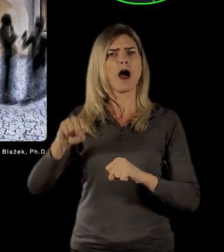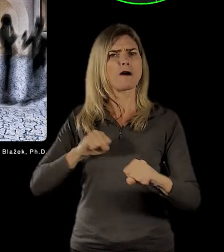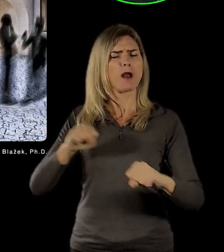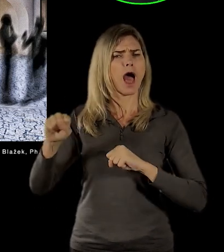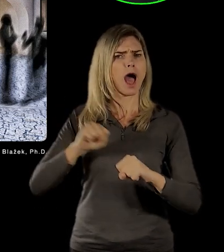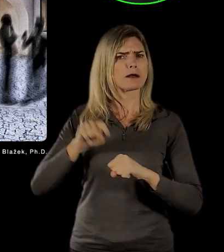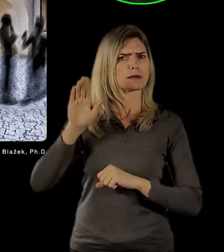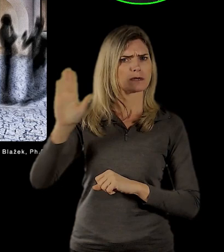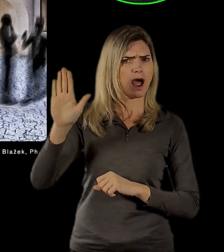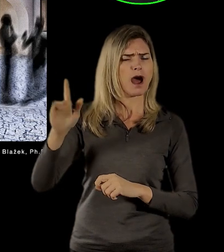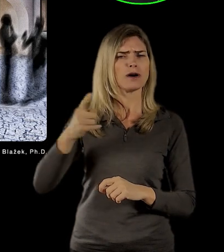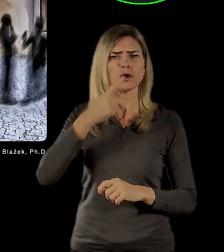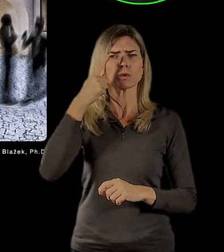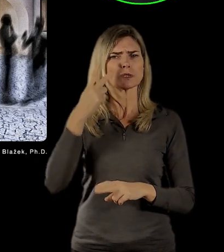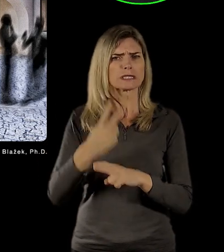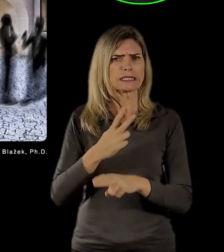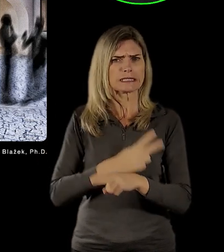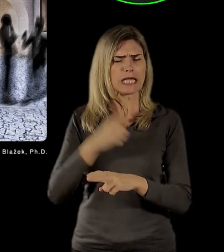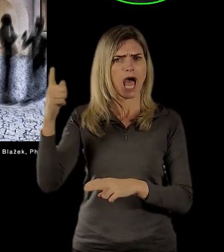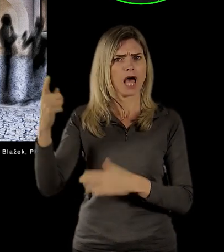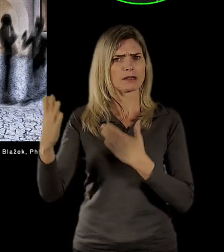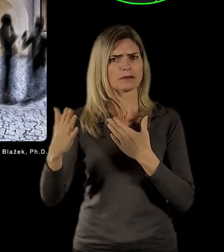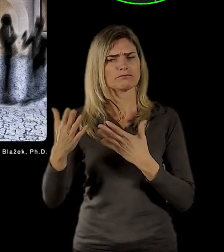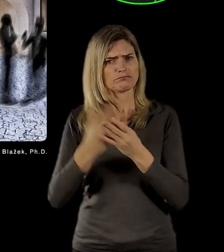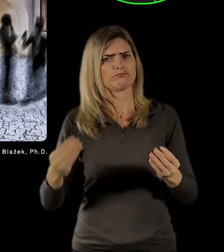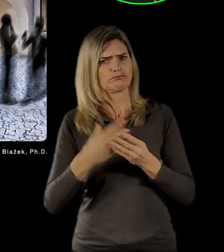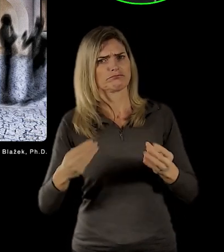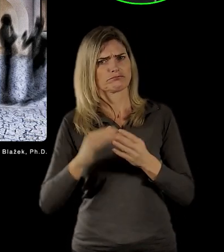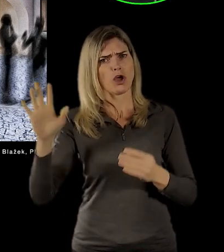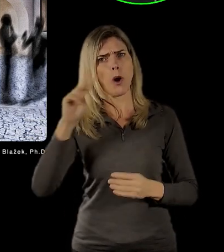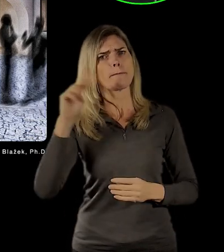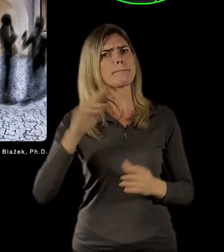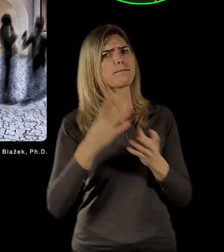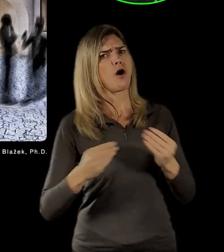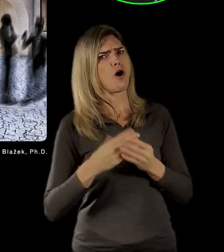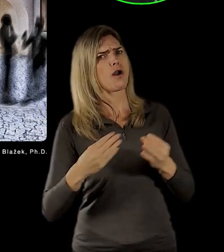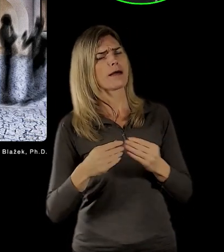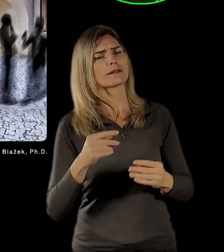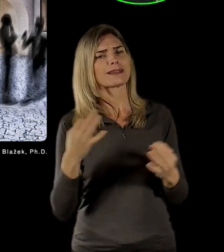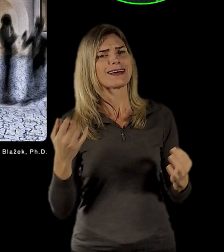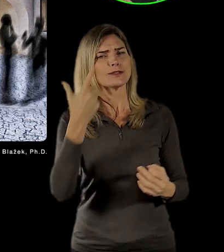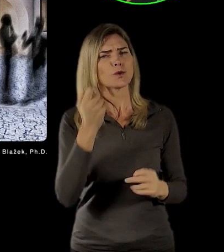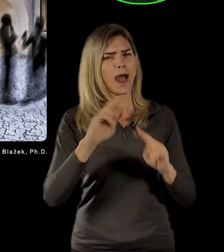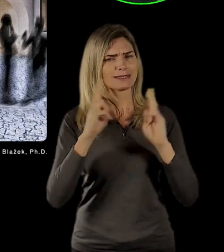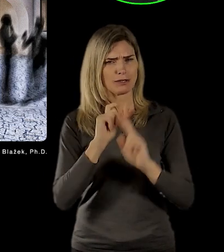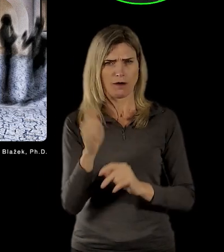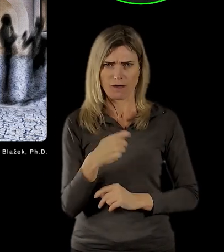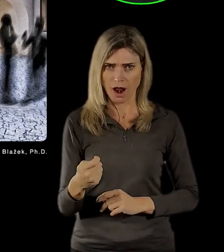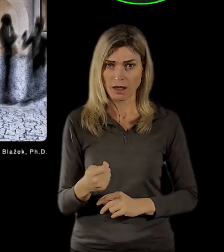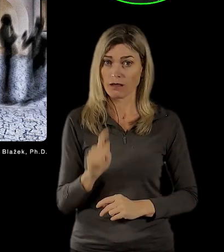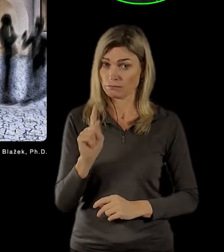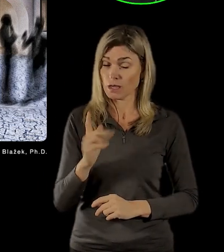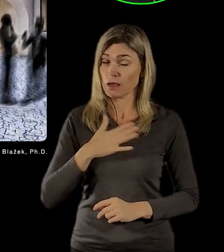ruského státu do diskuze o druhé světové válce. Mimochodem naše muzeum